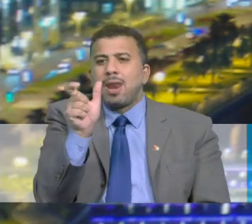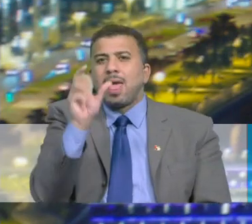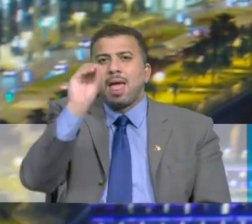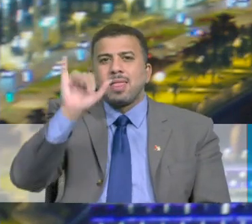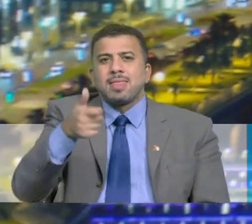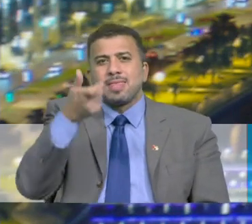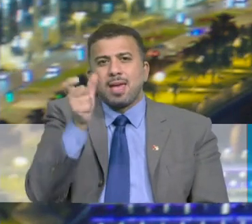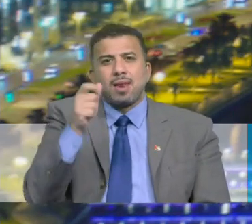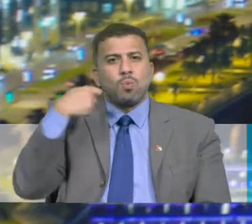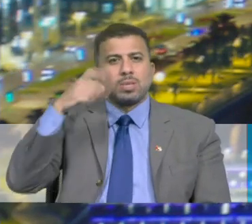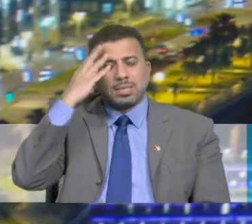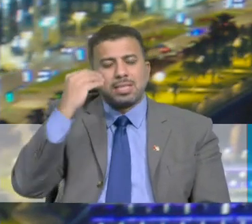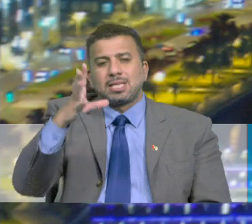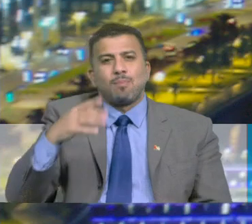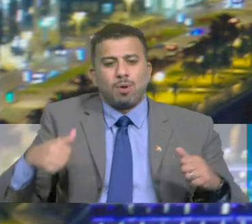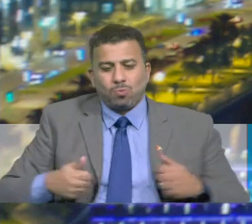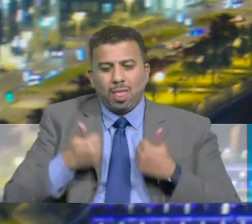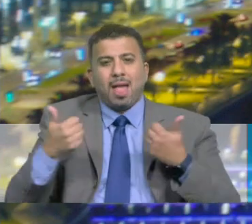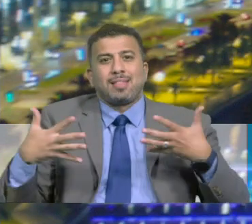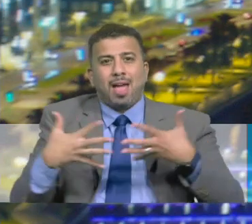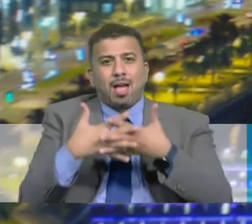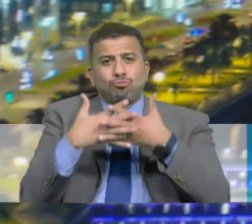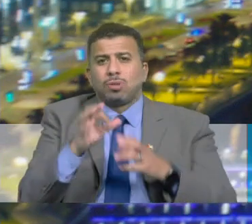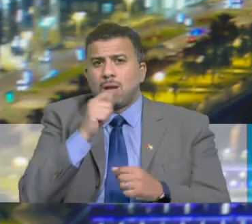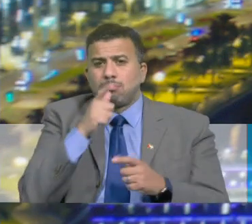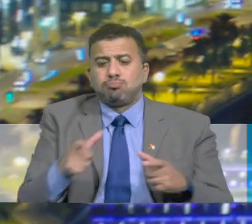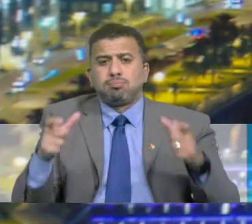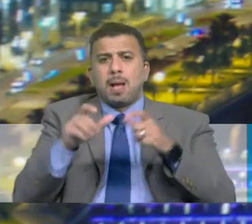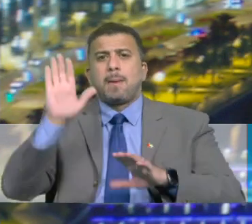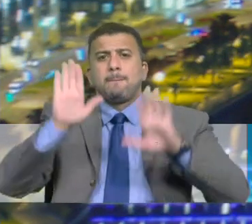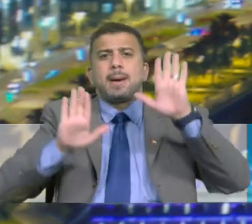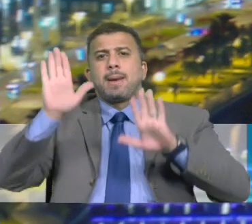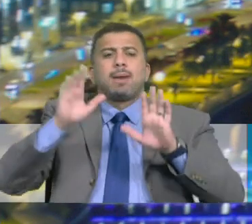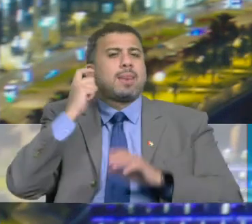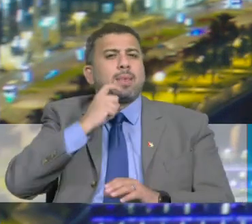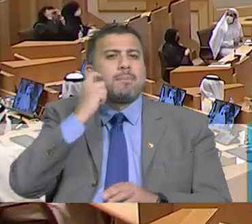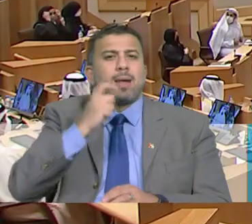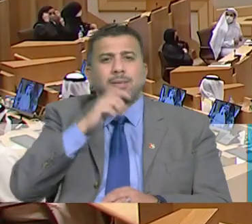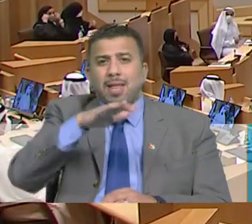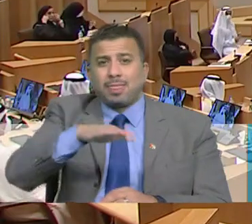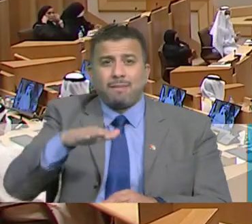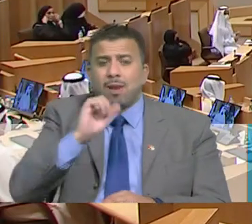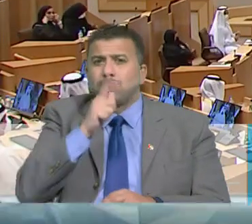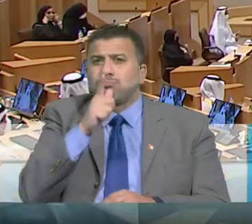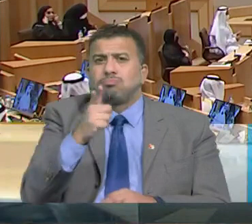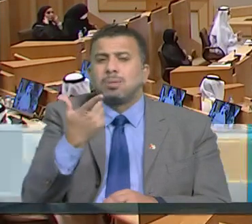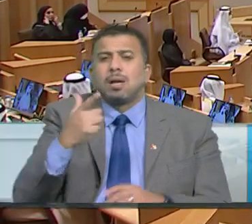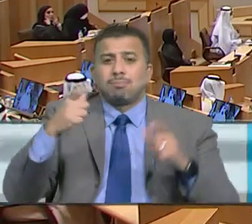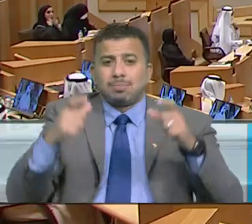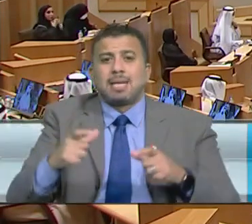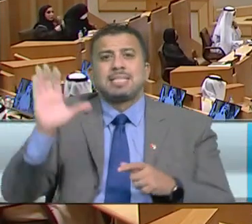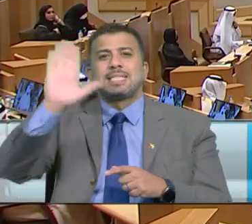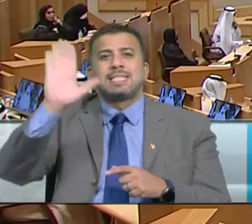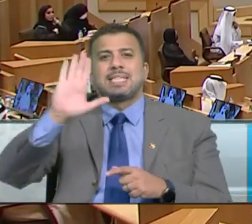مبارك آل انهيان وزير التسامح والتعايش الجلسة التي عقدها البرلمان الإماراتي للطفل في قاعة زايد